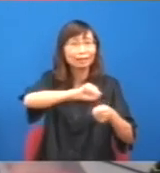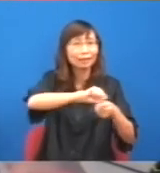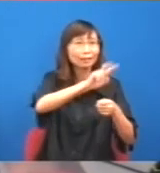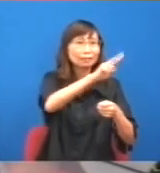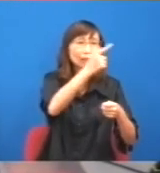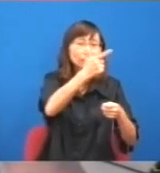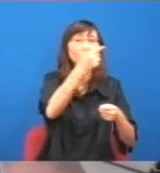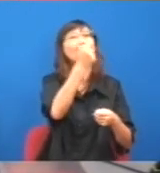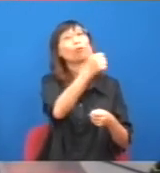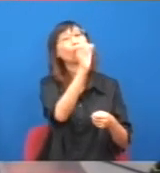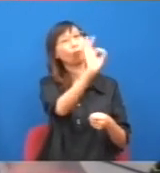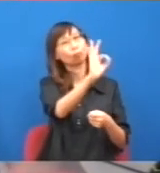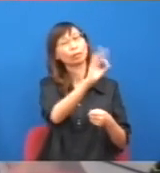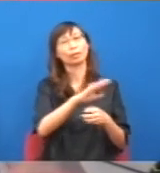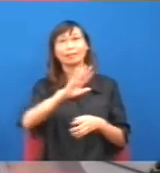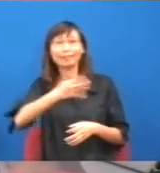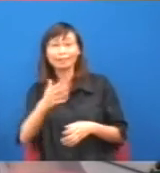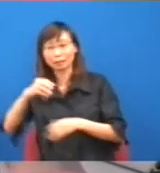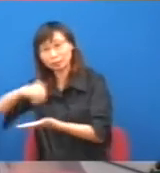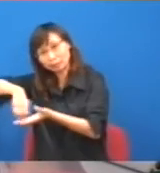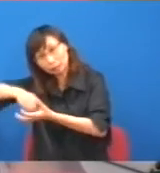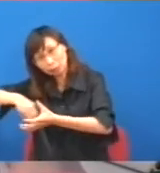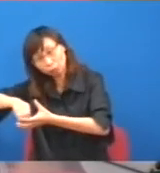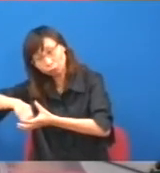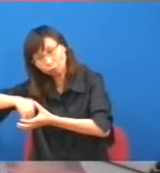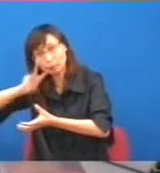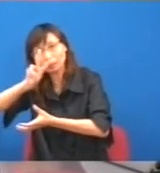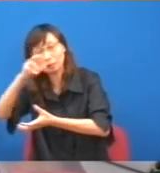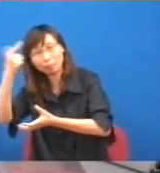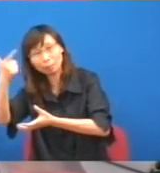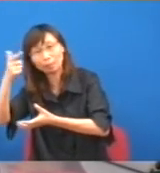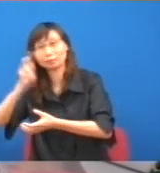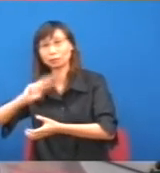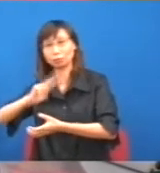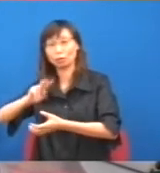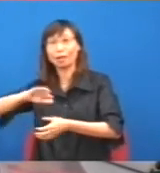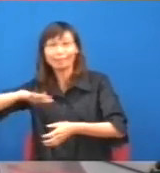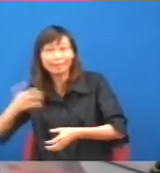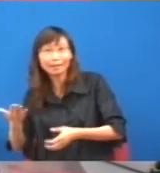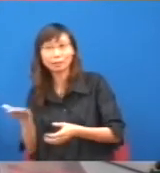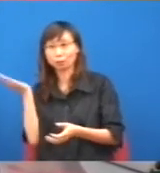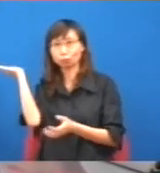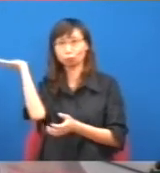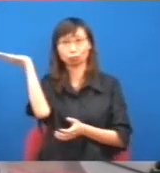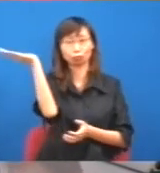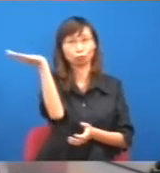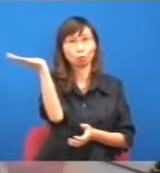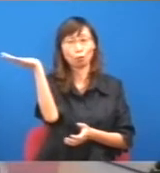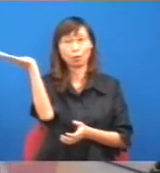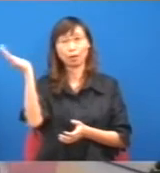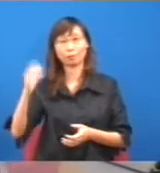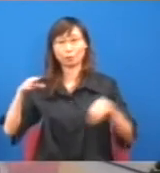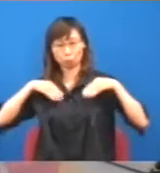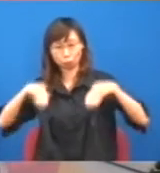但如果洗碗那裡加了28元的時候,外面全賽,或者是部長,可以怎樣搞呢,